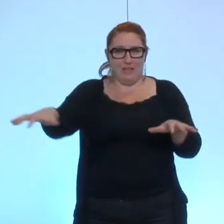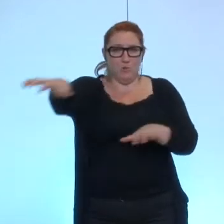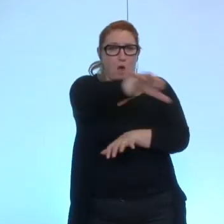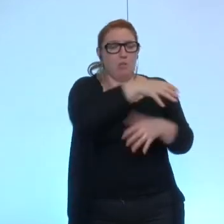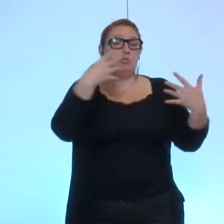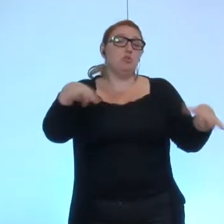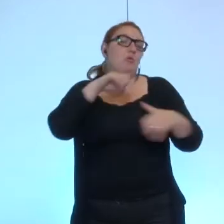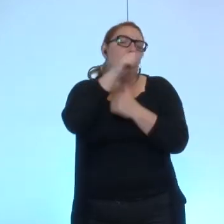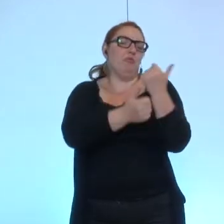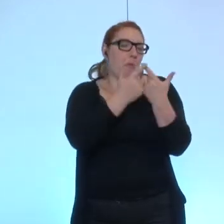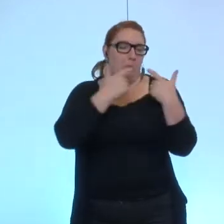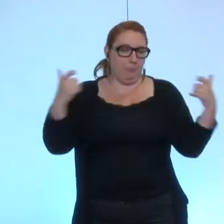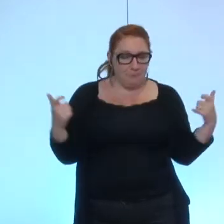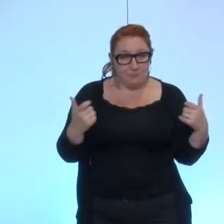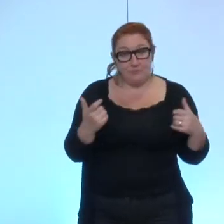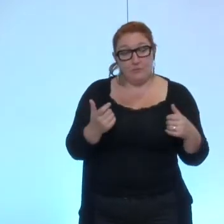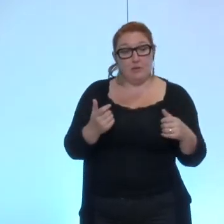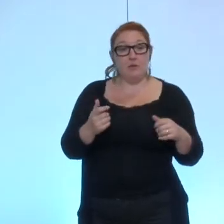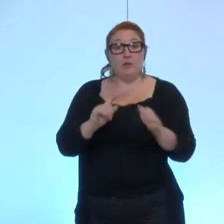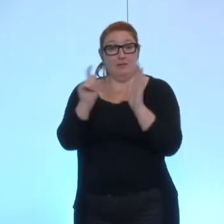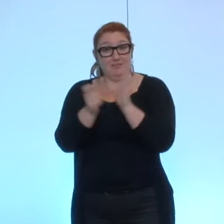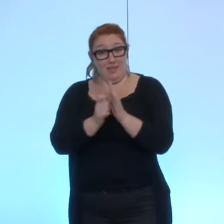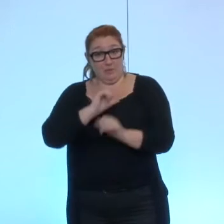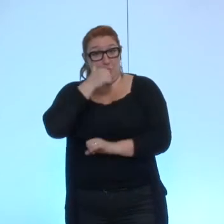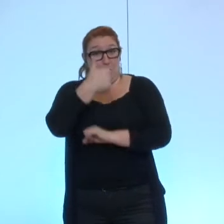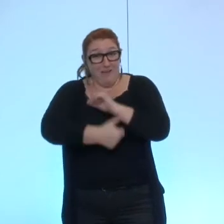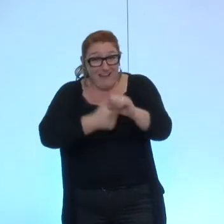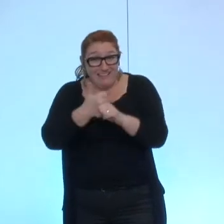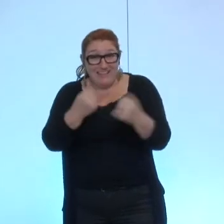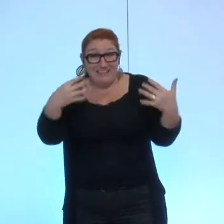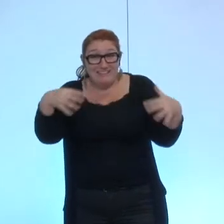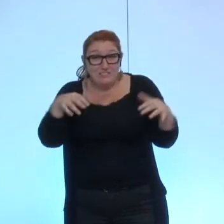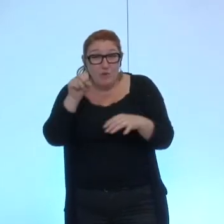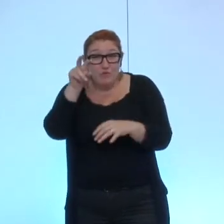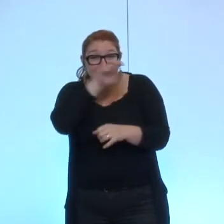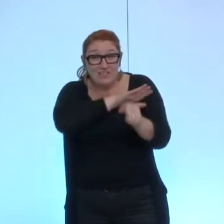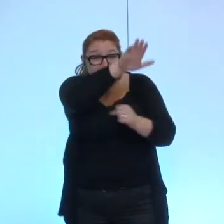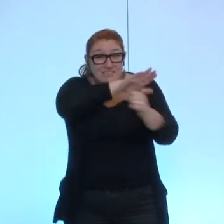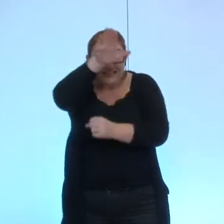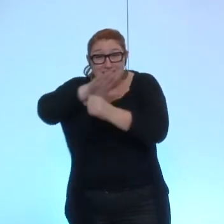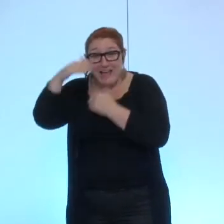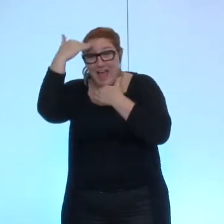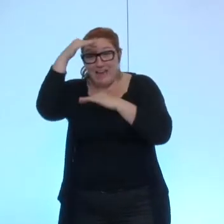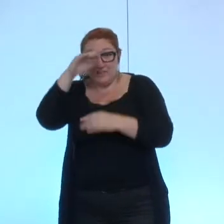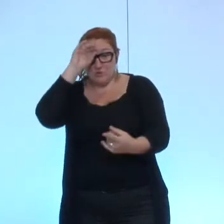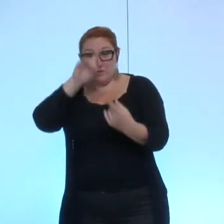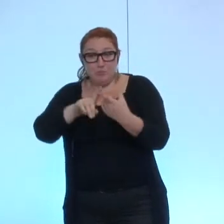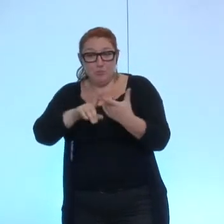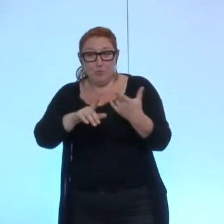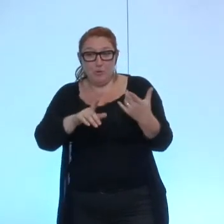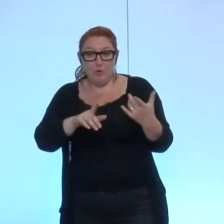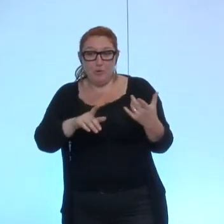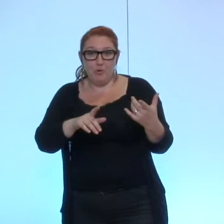territoires sous diverses formes et si pendant la première année je devais faire 19 voyages à l'étranger pour renouveler nous avons des